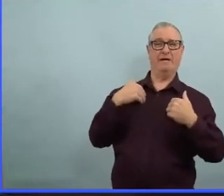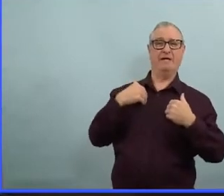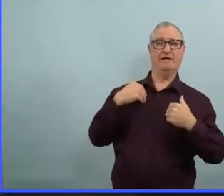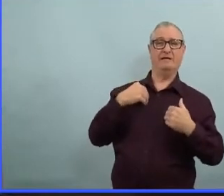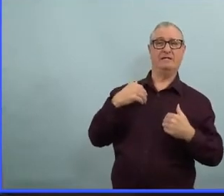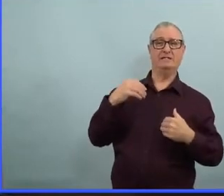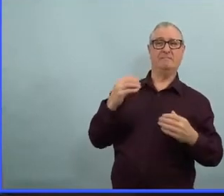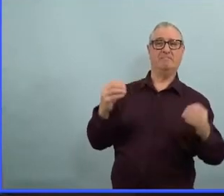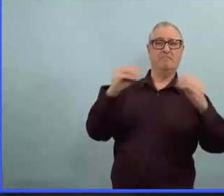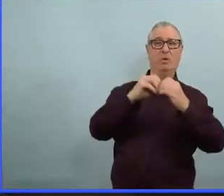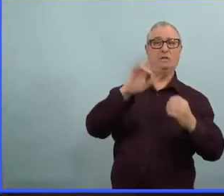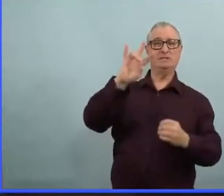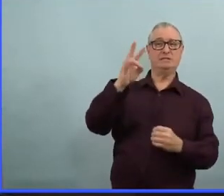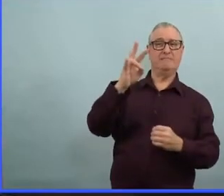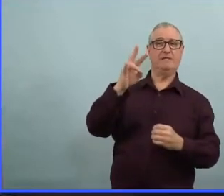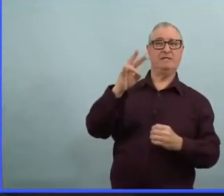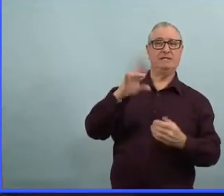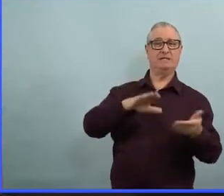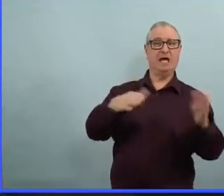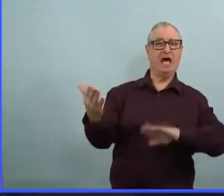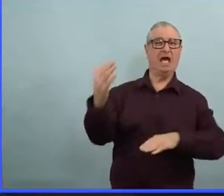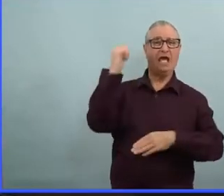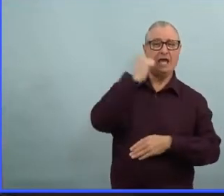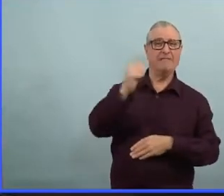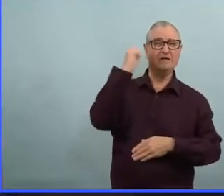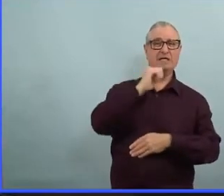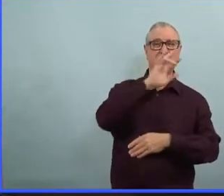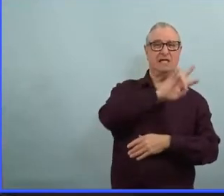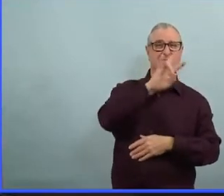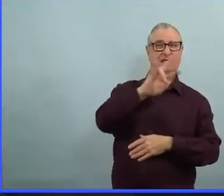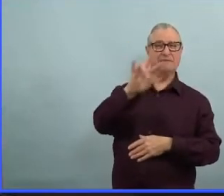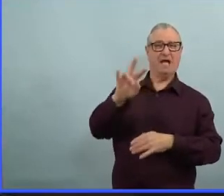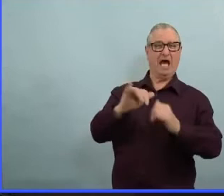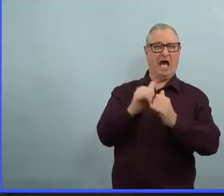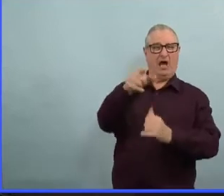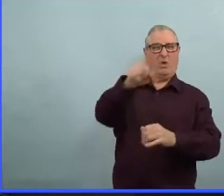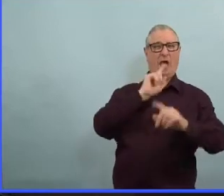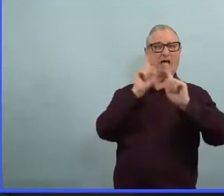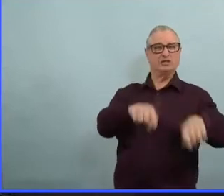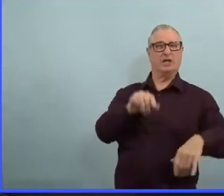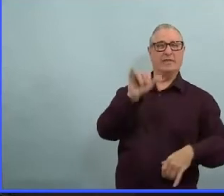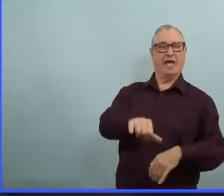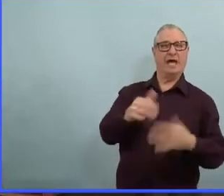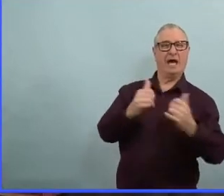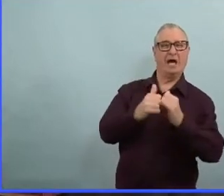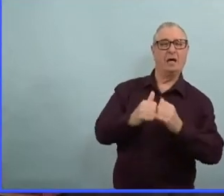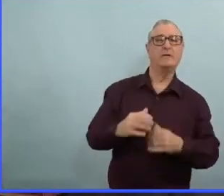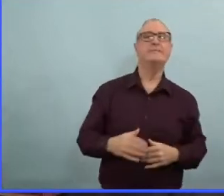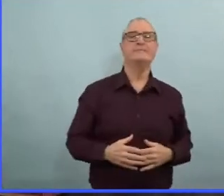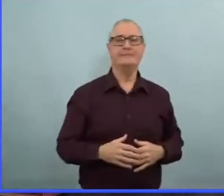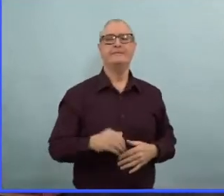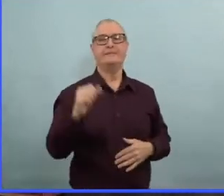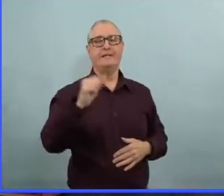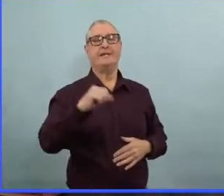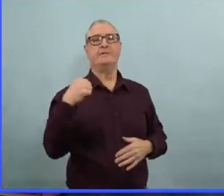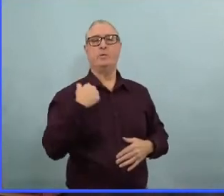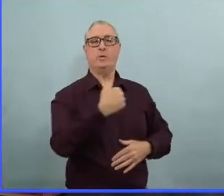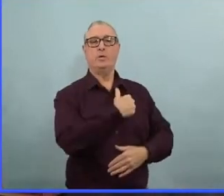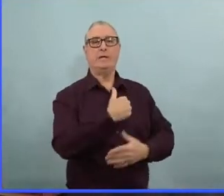avec ce que vous venez d'annoncer ? Alors, ce que je vais vous dire, c'est qu'à l'évident, nous avons travaillé avec les autorités de santé publique pour voir de